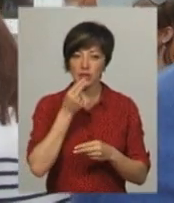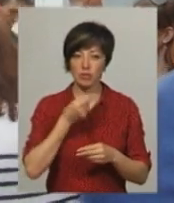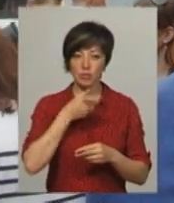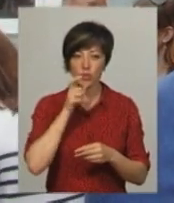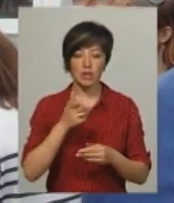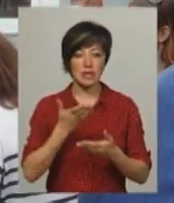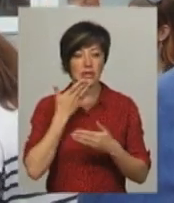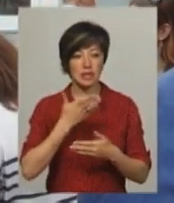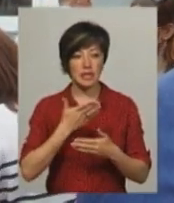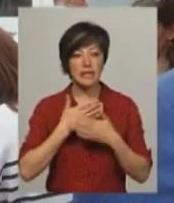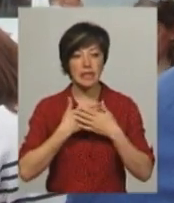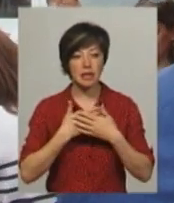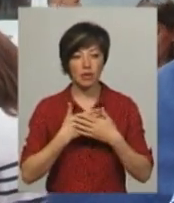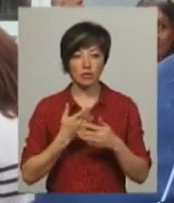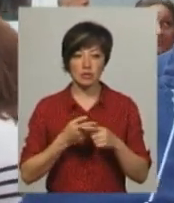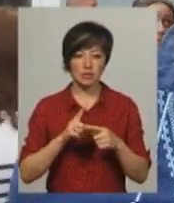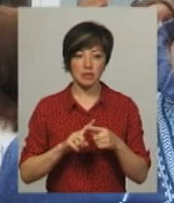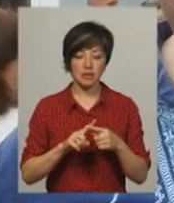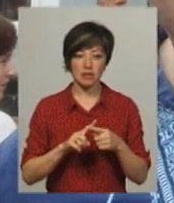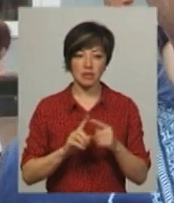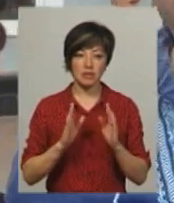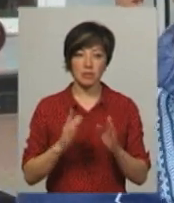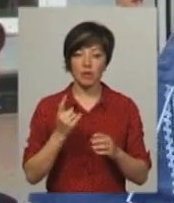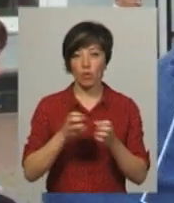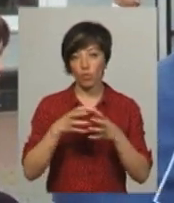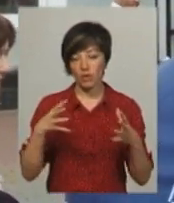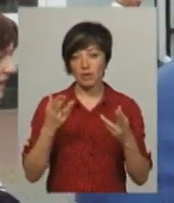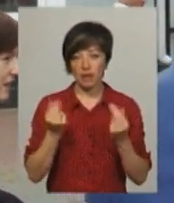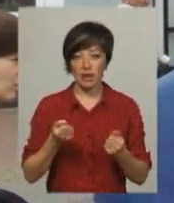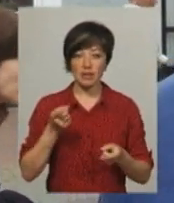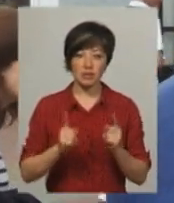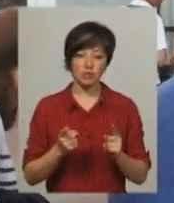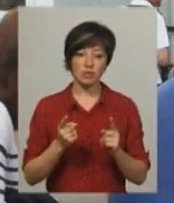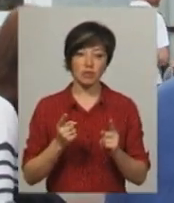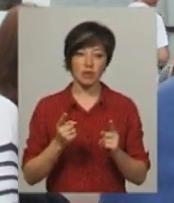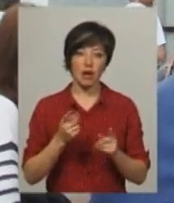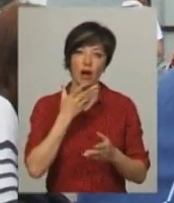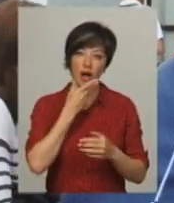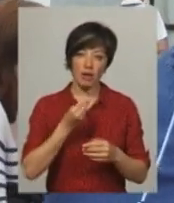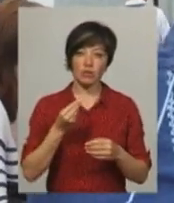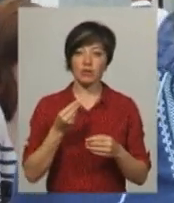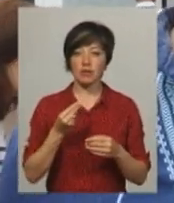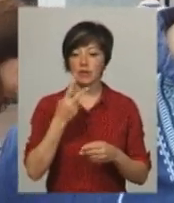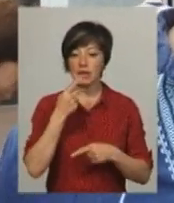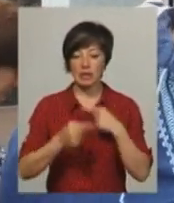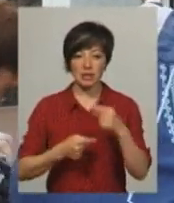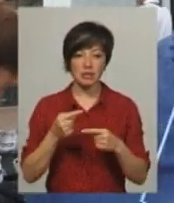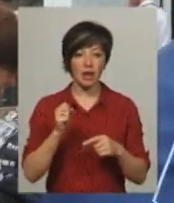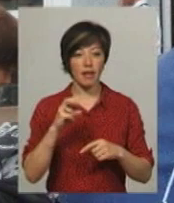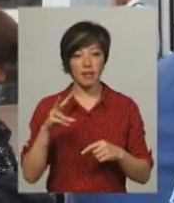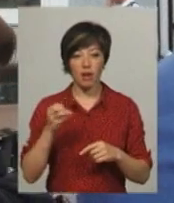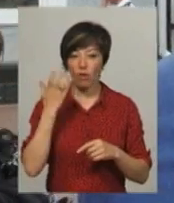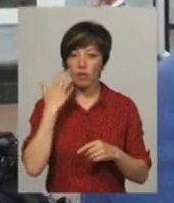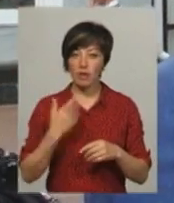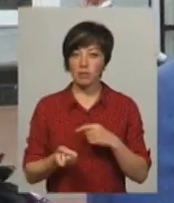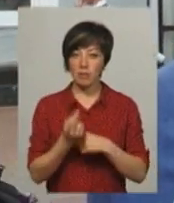'ють і дихають. Тому не стояло навіть питання стосовно того, що кульки. Так, дійсно, з одної сторони, воно ніби гарно, якась традиційна така річ, але